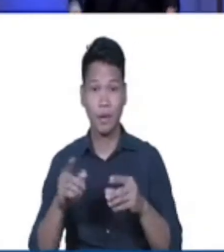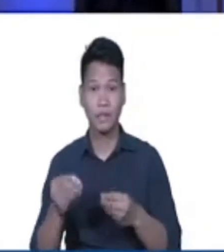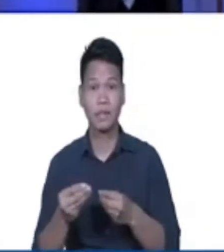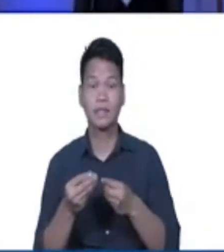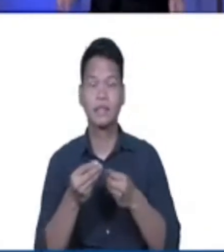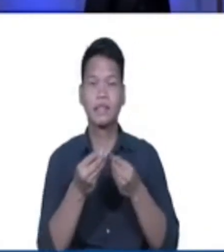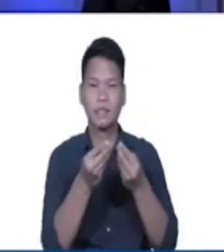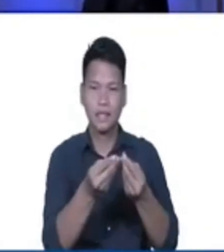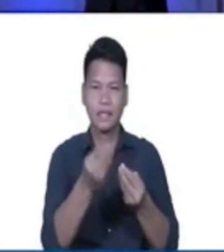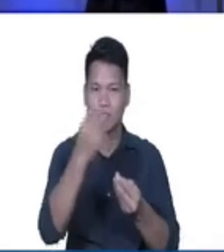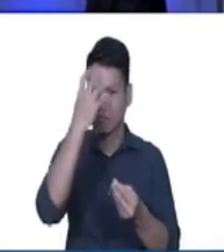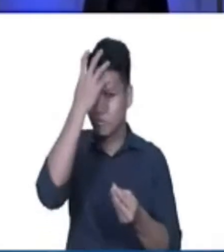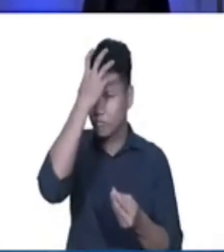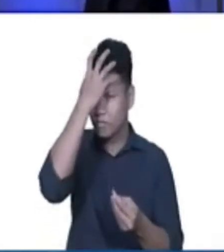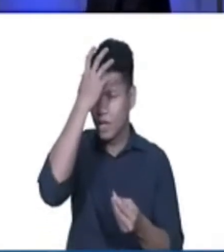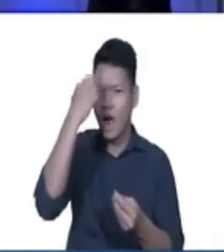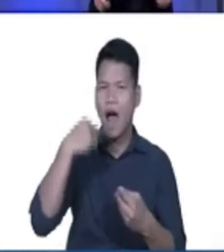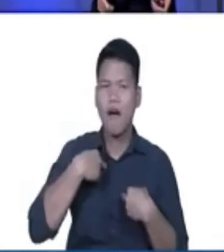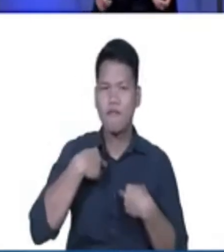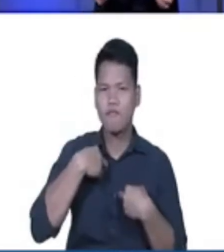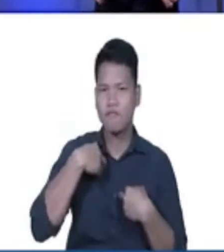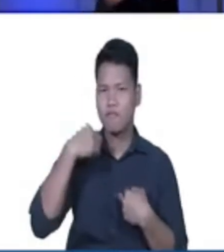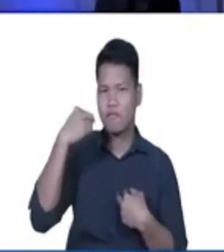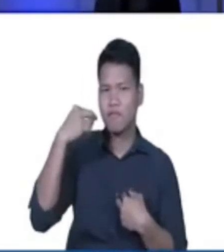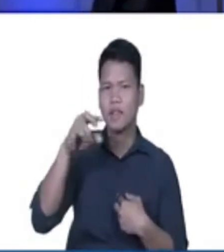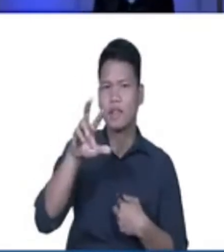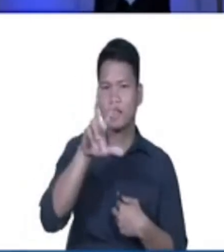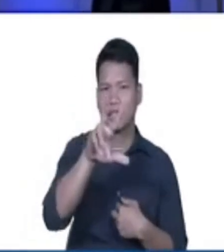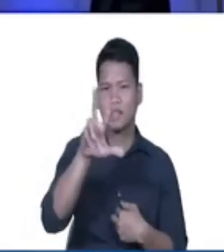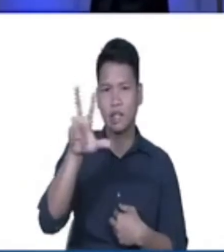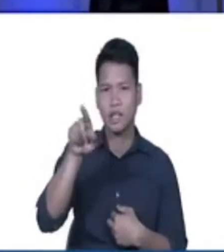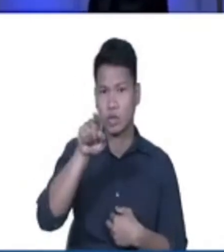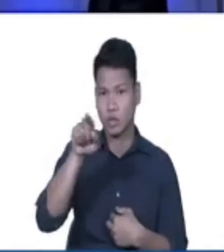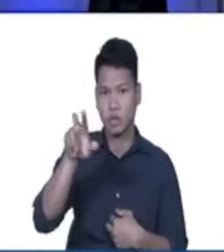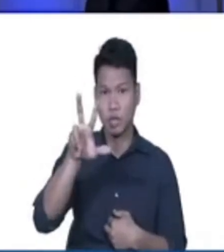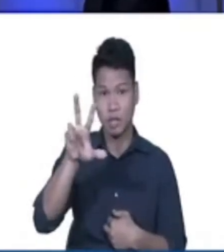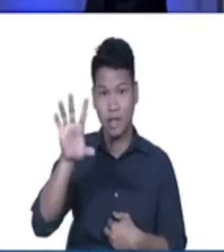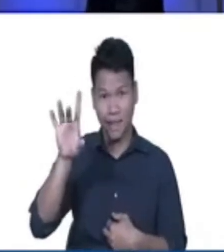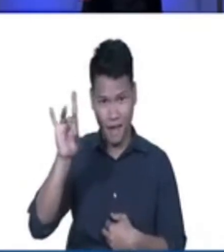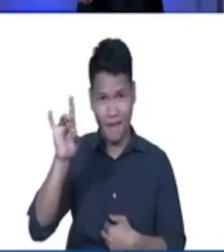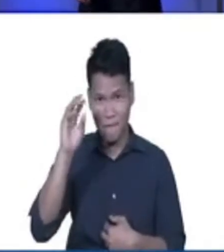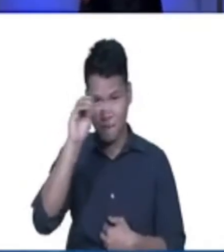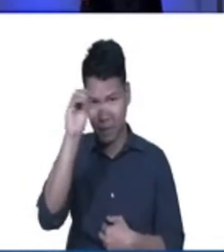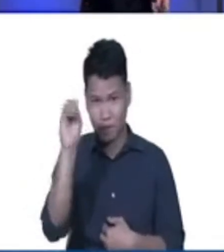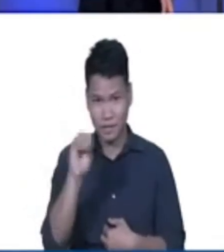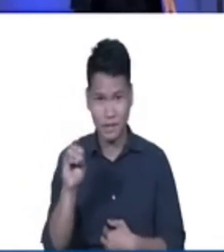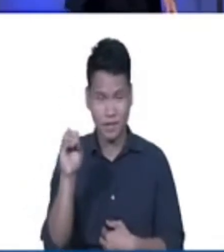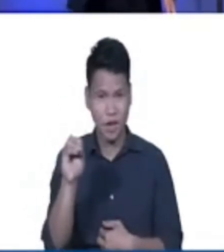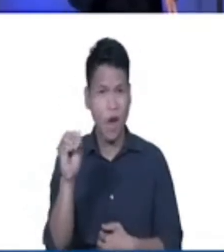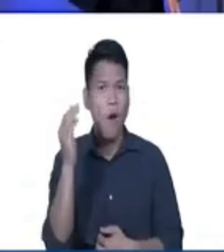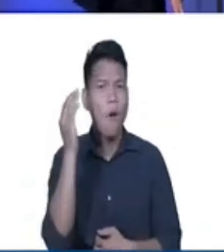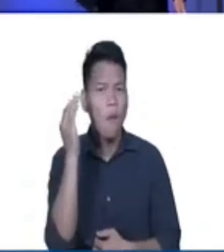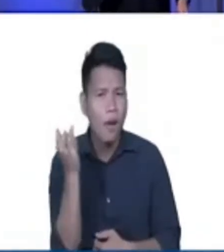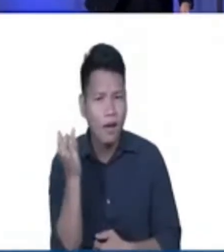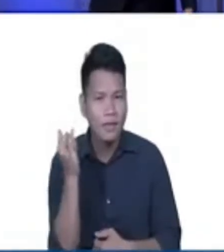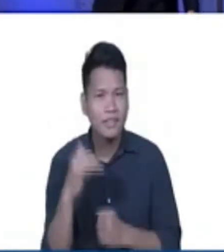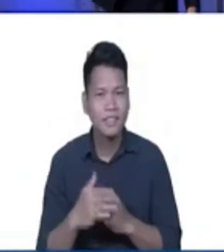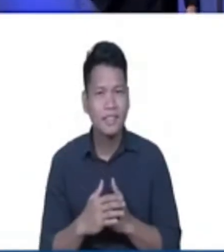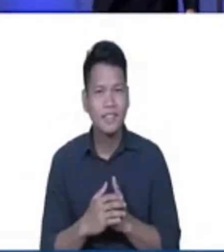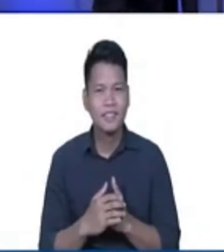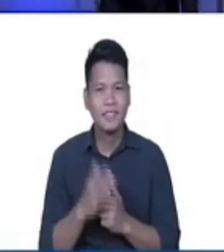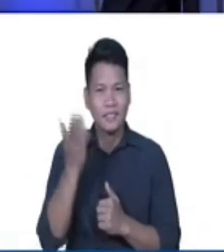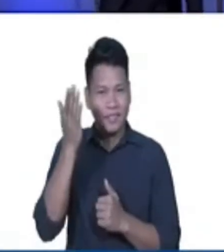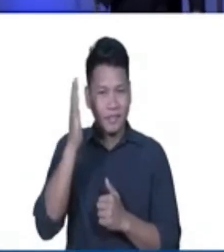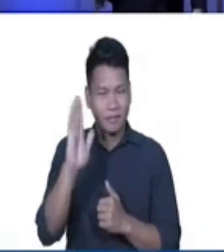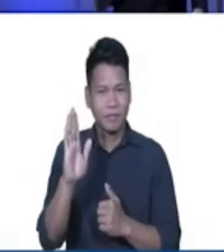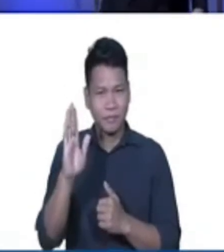is 33 to 38%. Bakit po? It is because Ang Diyos ay nagbigay